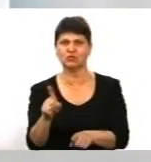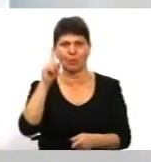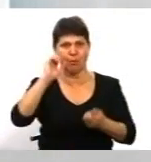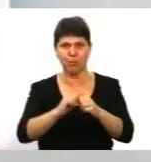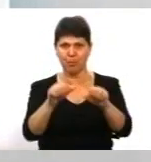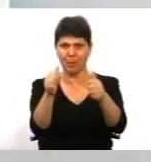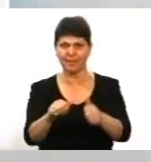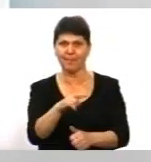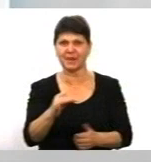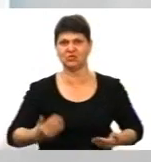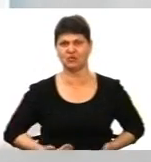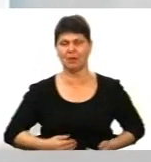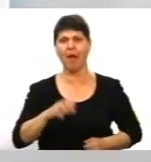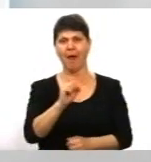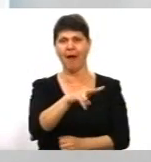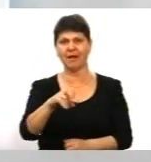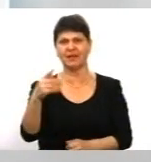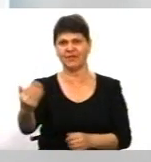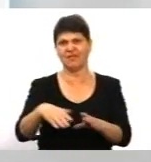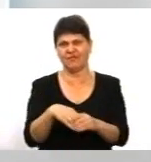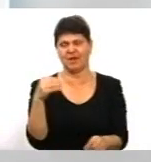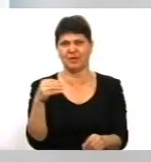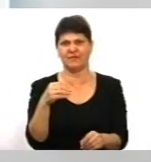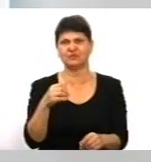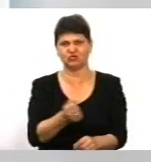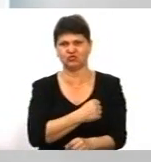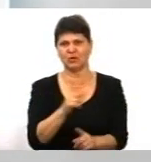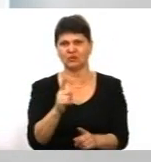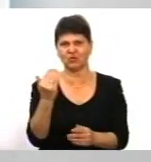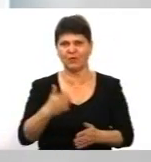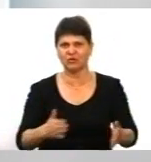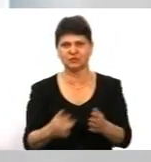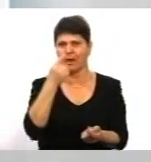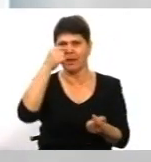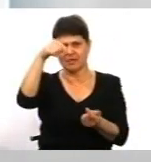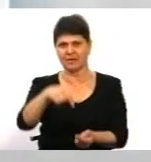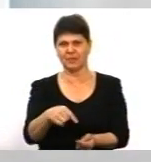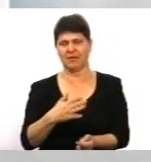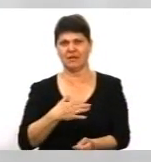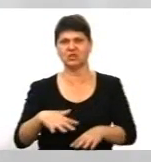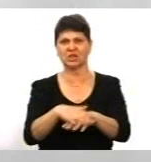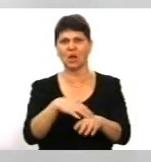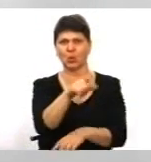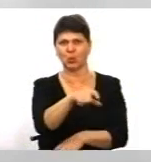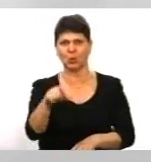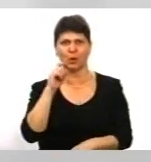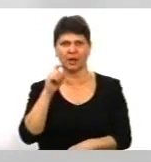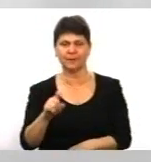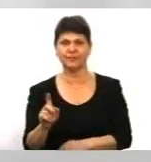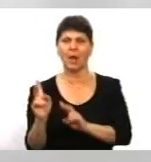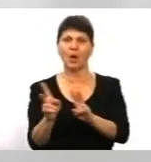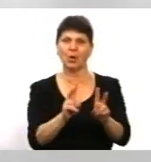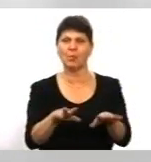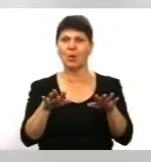при житті. Але він обрав свій шлях і йде ним. Шкода, що його шлях не співпадає зі шляхом народу України. Комусь місце на